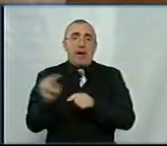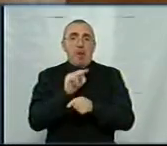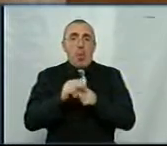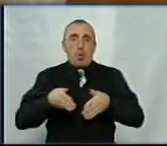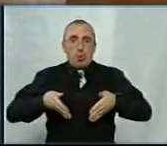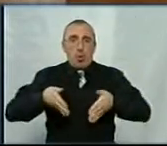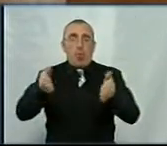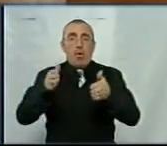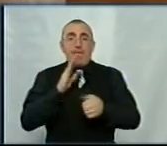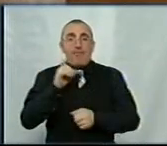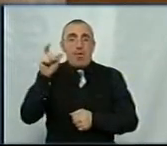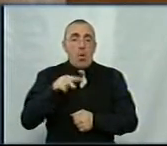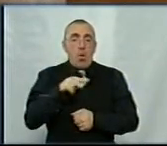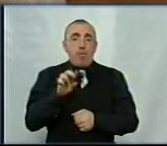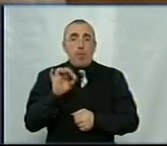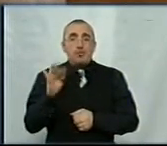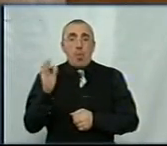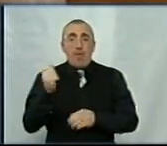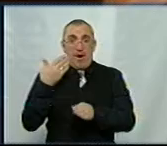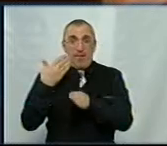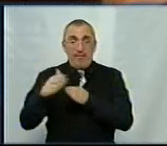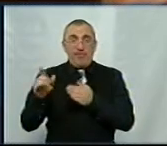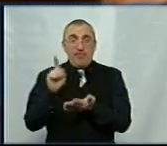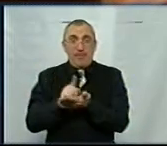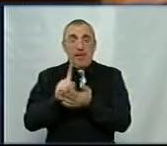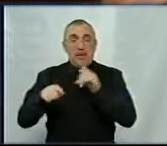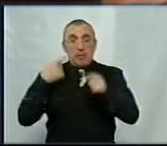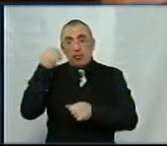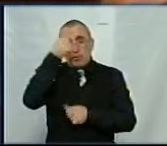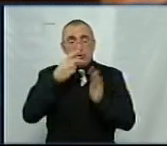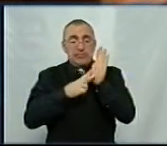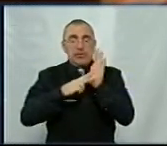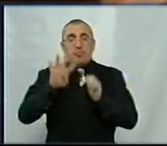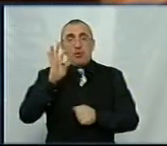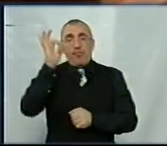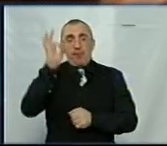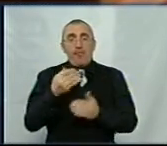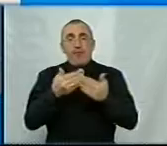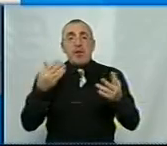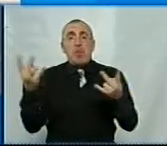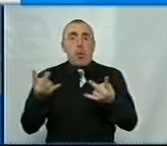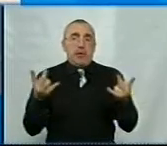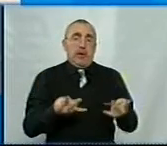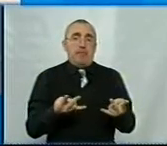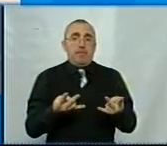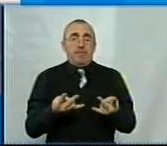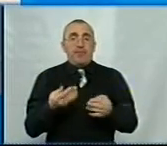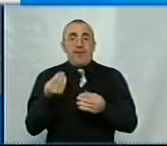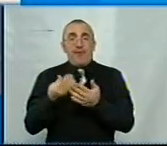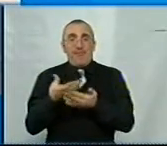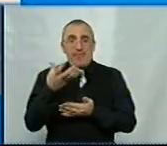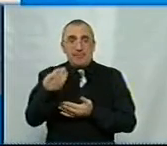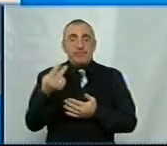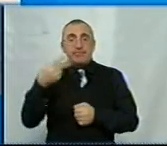За словами Любові Бочкової, видаткова частина бюджету на наступний рік – 74% від потреби. Видатки